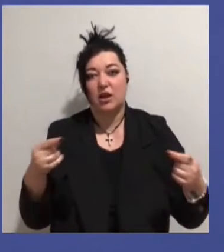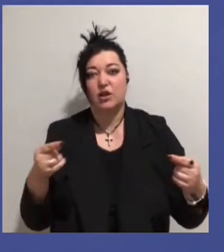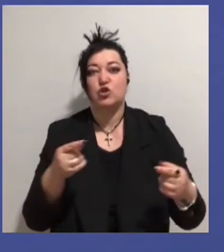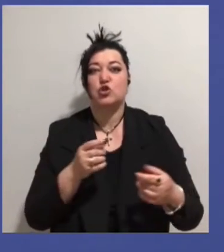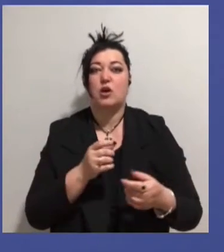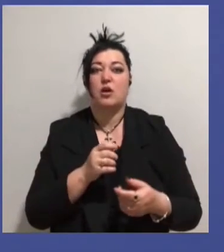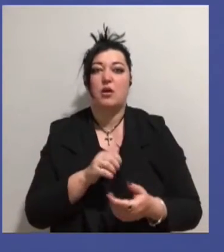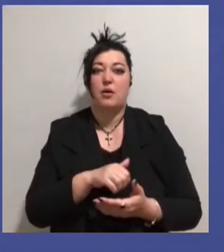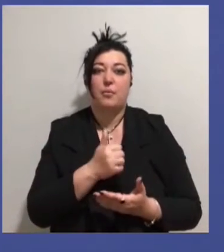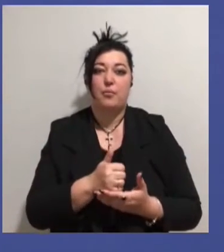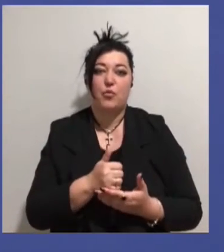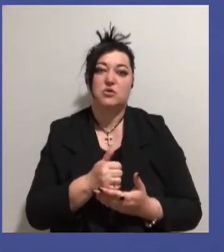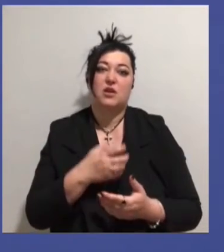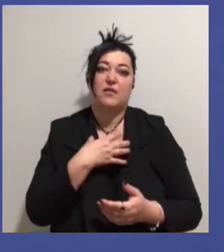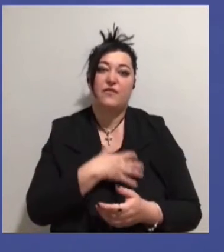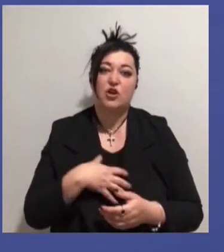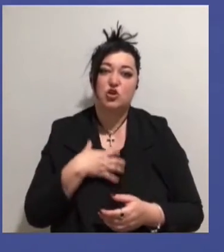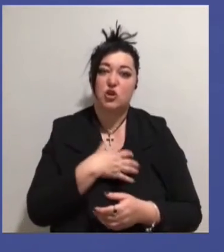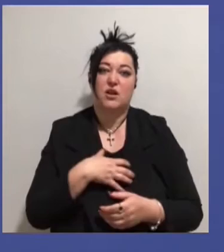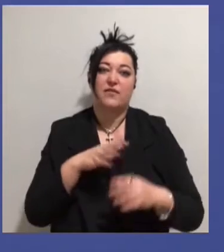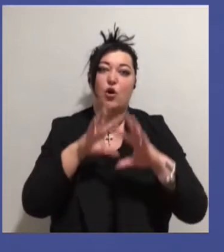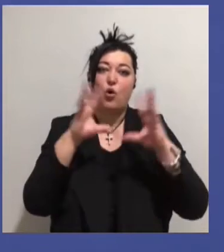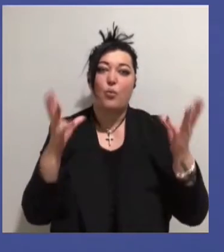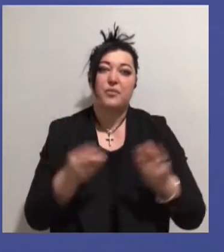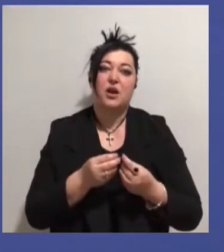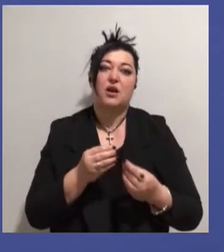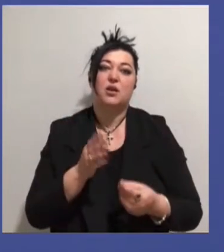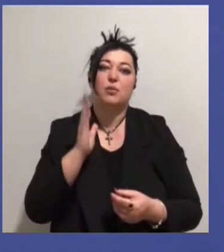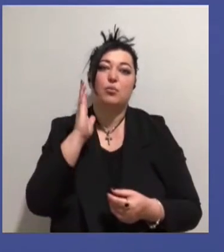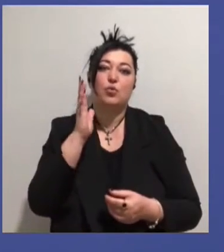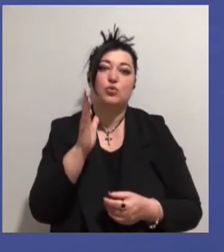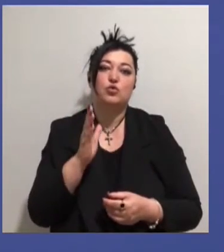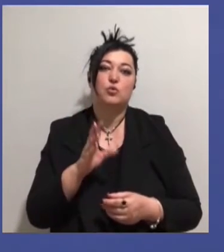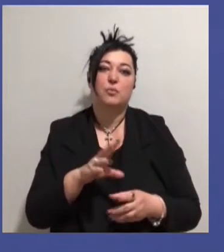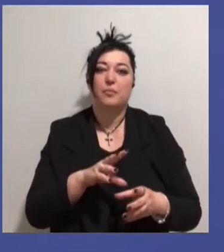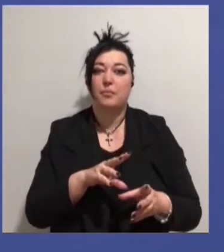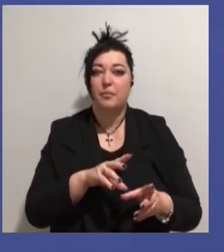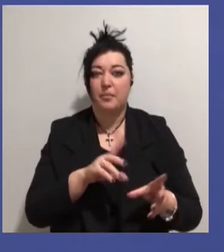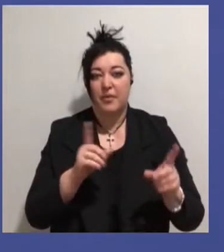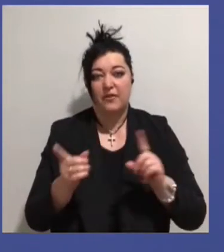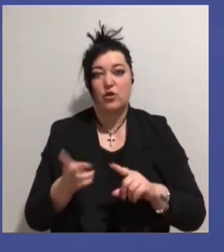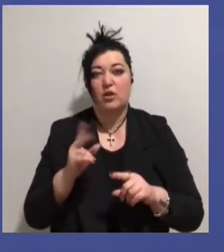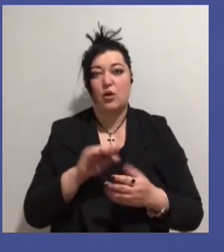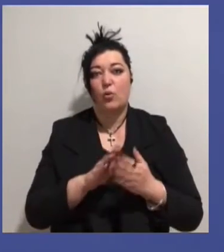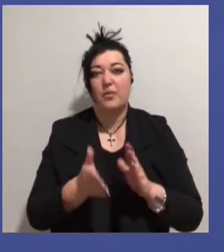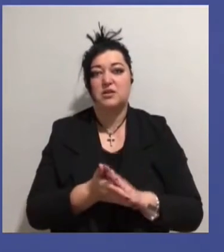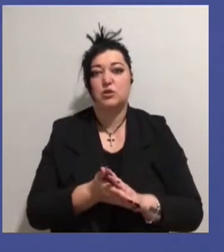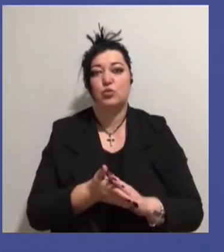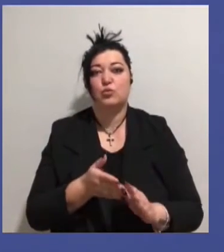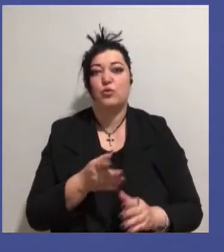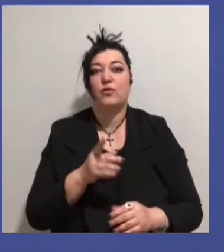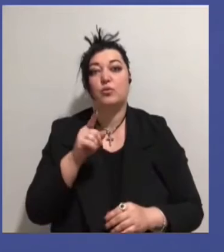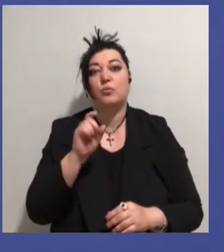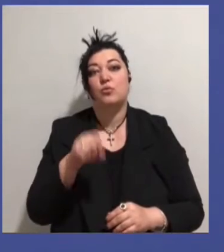великі важливі об'єкти, будуть проводитися на конкурсній основі. Тобто, буде можливість туди податися,